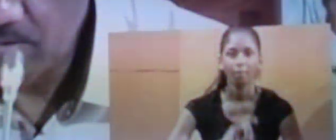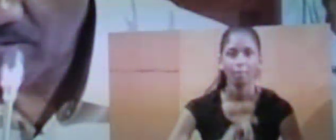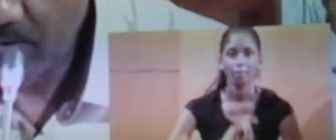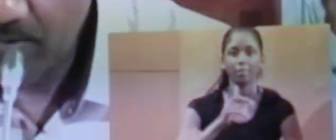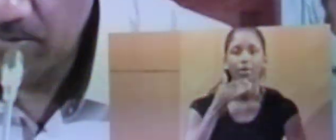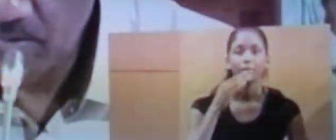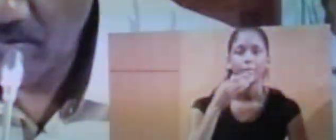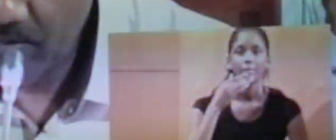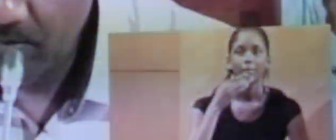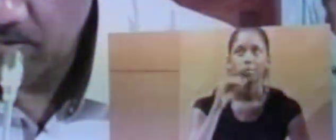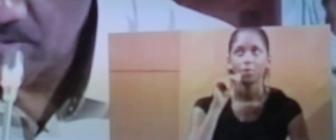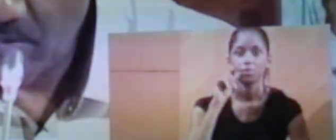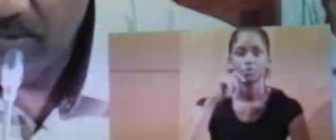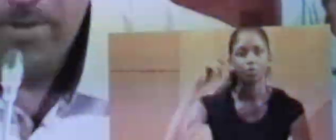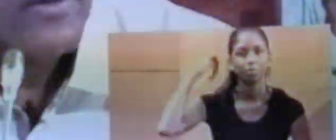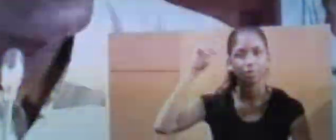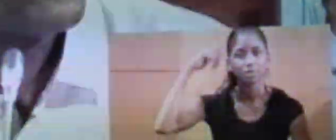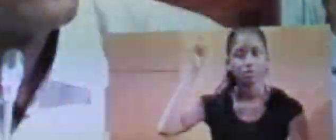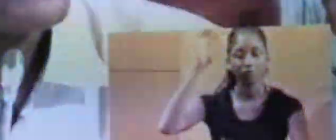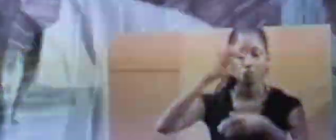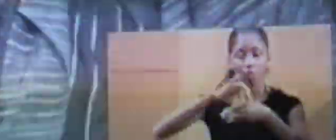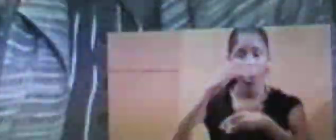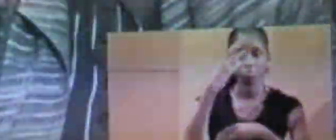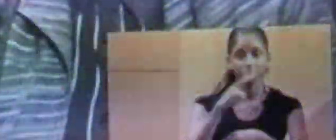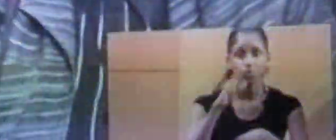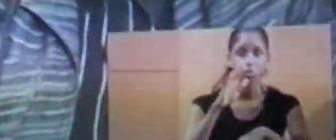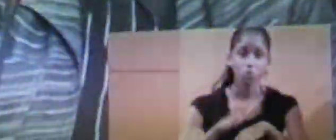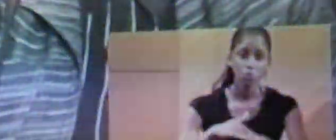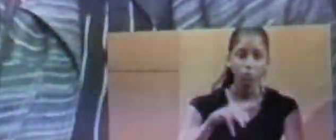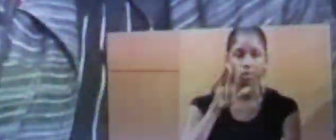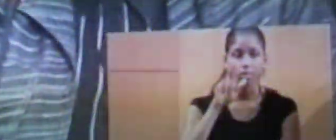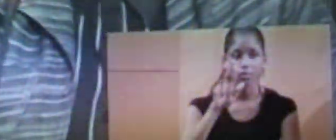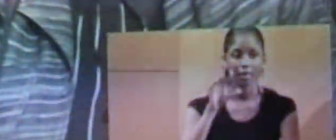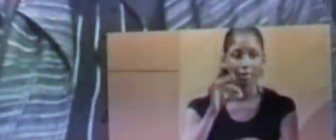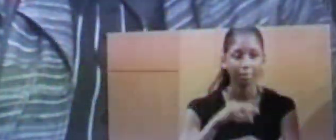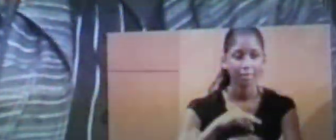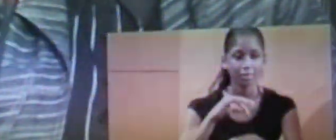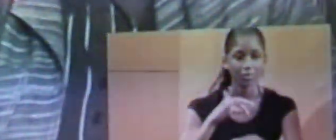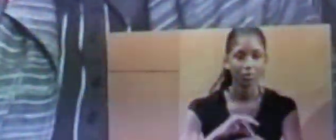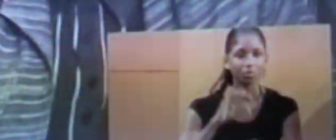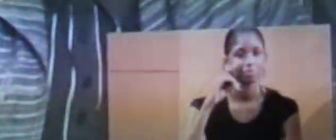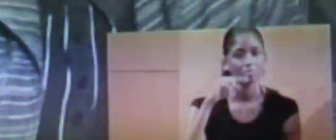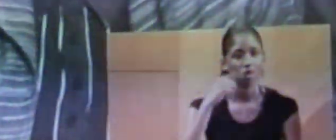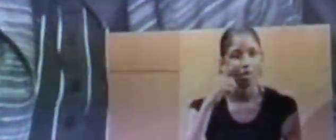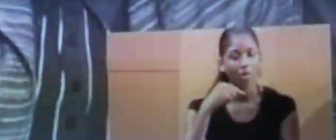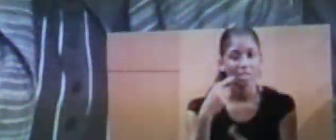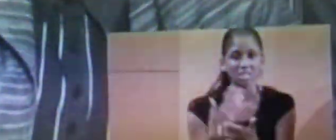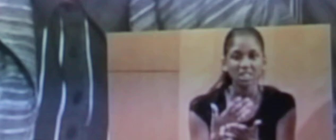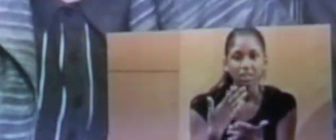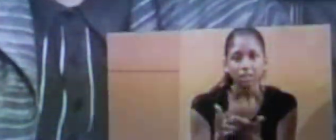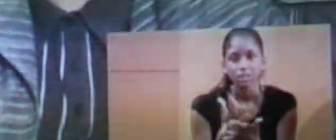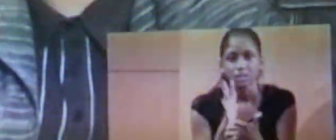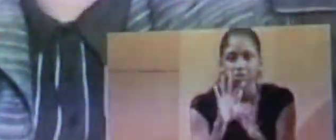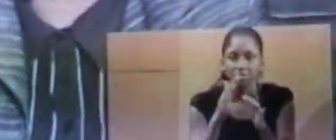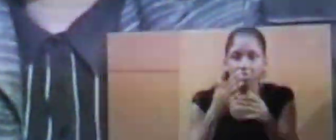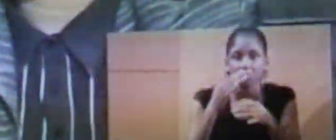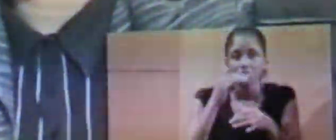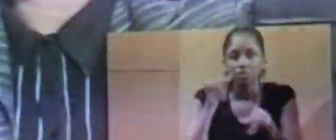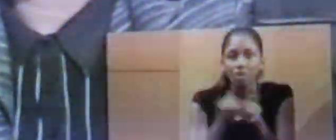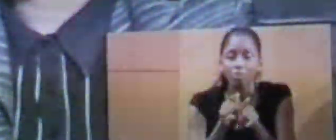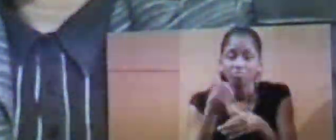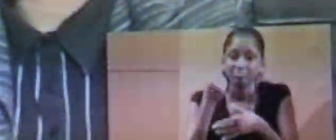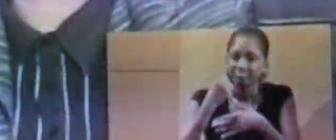Votre vote sur les trois minutes de parole, c'est un simulacre de démocratie. C'est